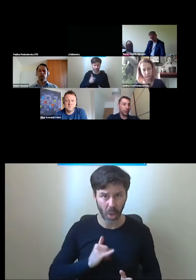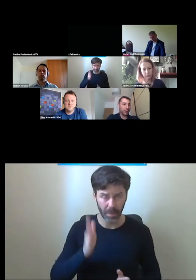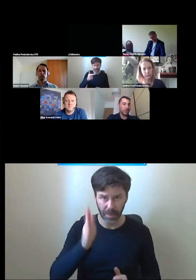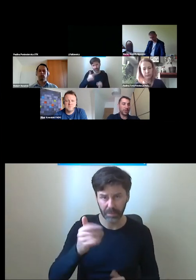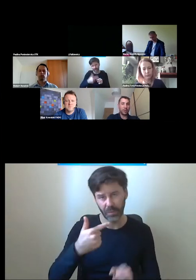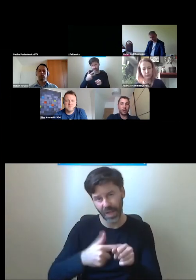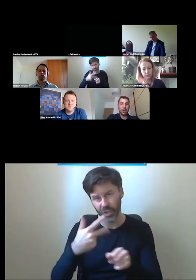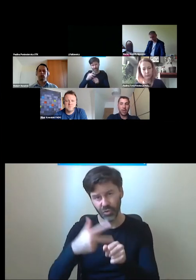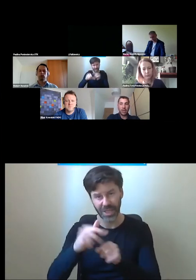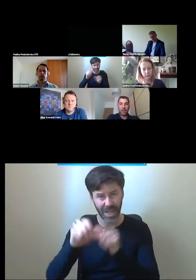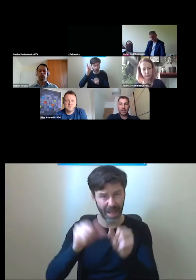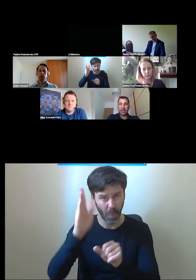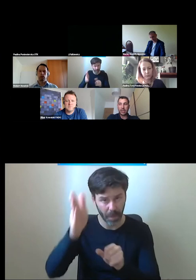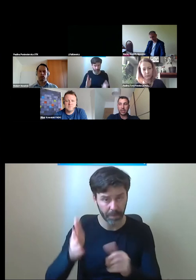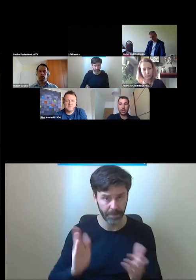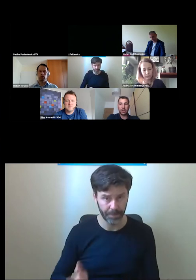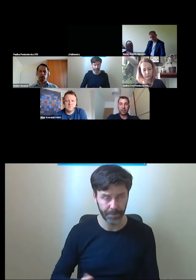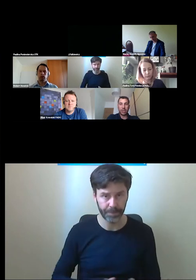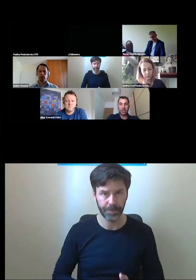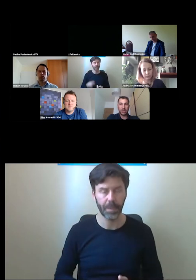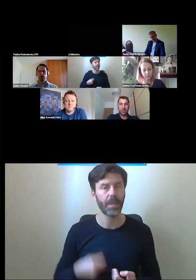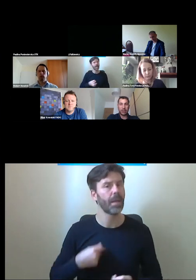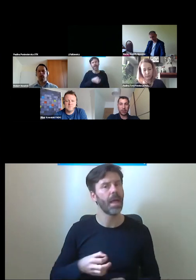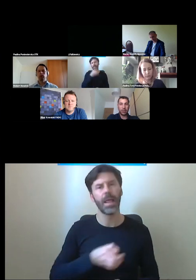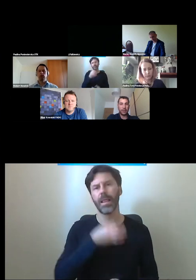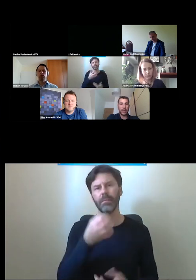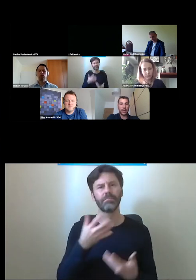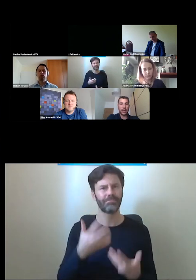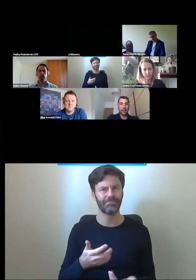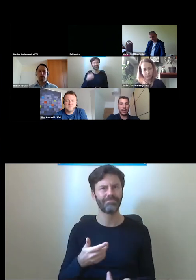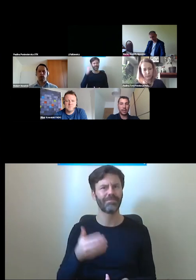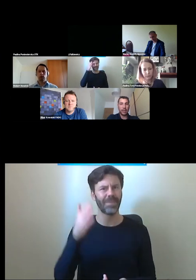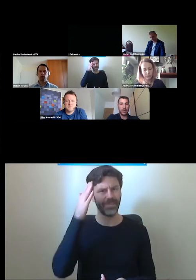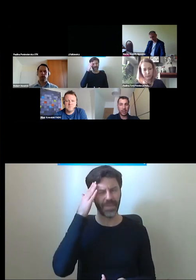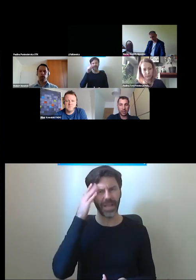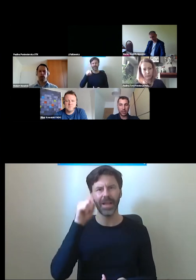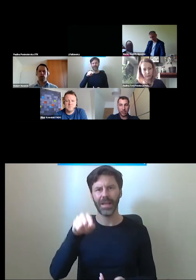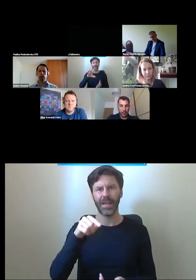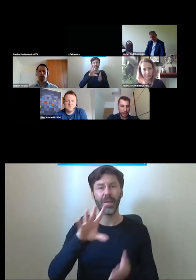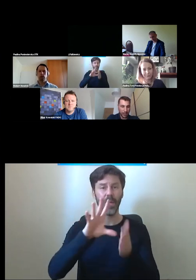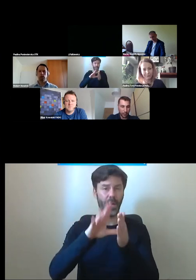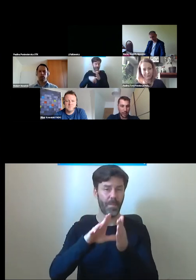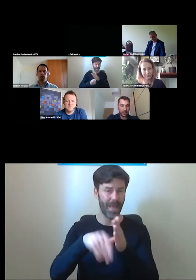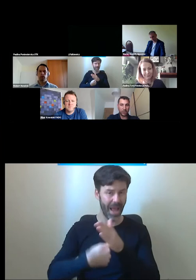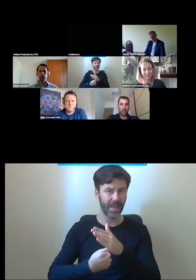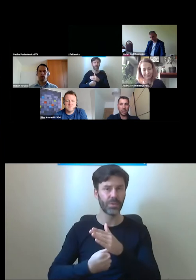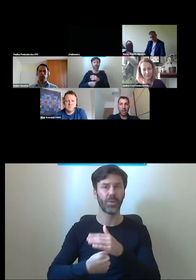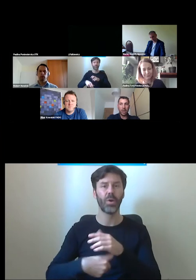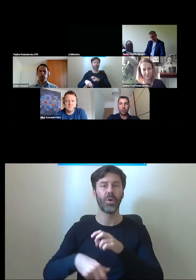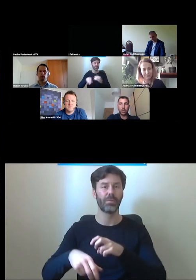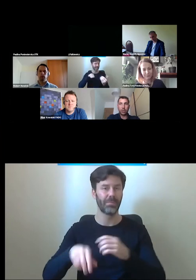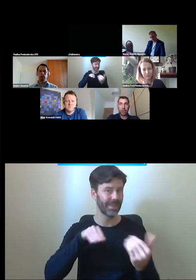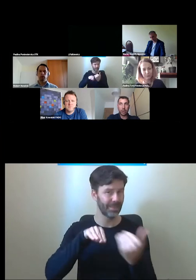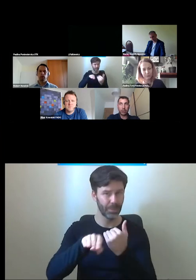fanem takiego podejścia, byśmy jednak starali się myśleć o tym, że kiedyś te samochody w miastach będzie należało ograniczyć.